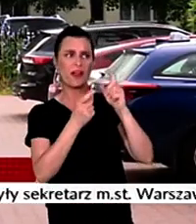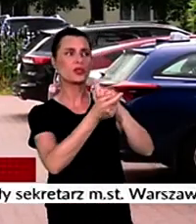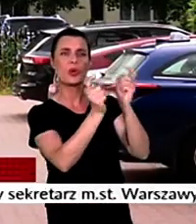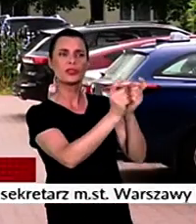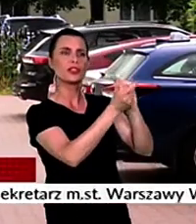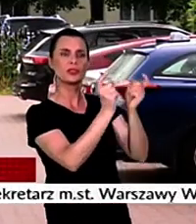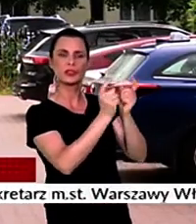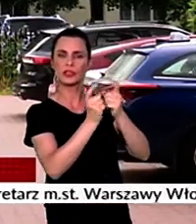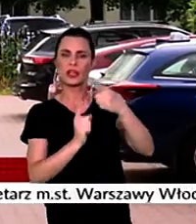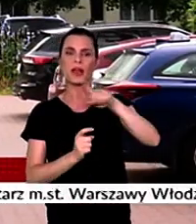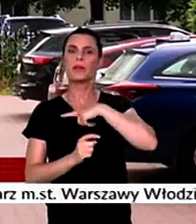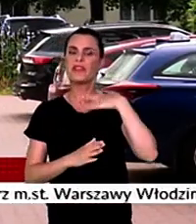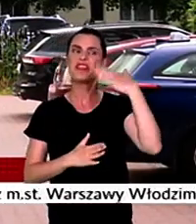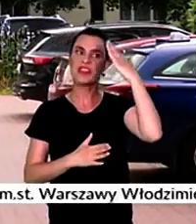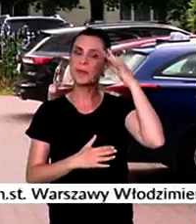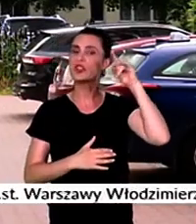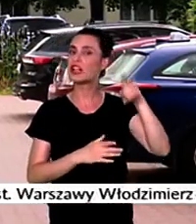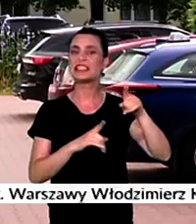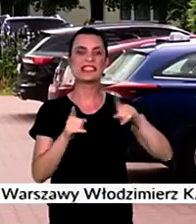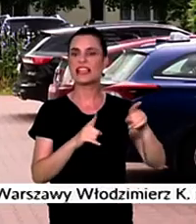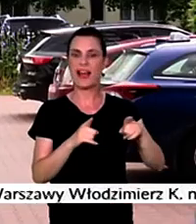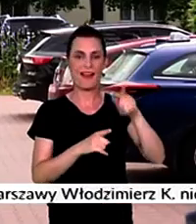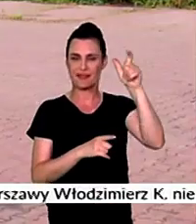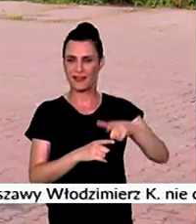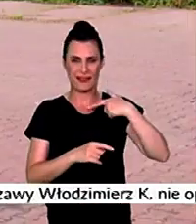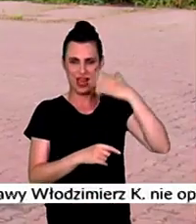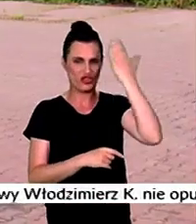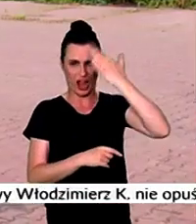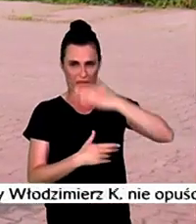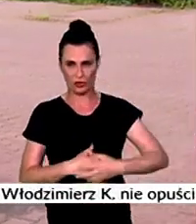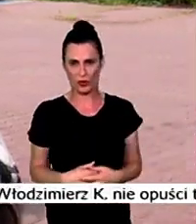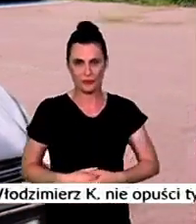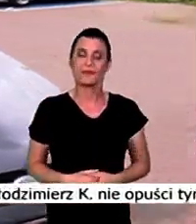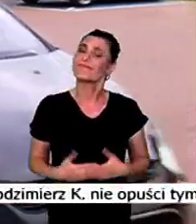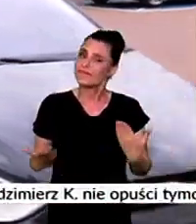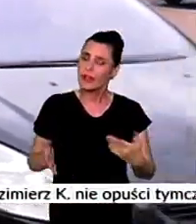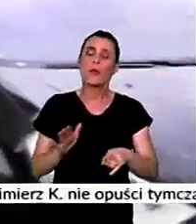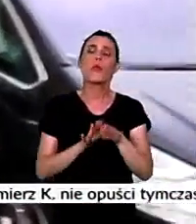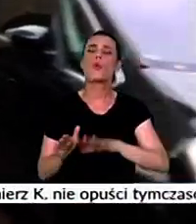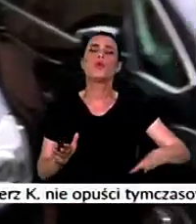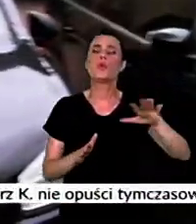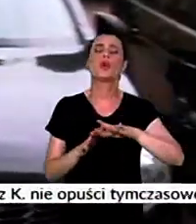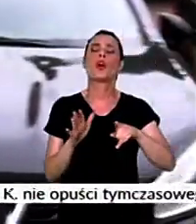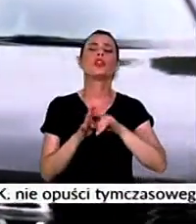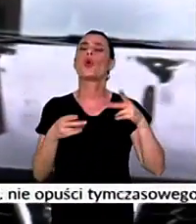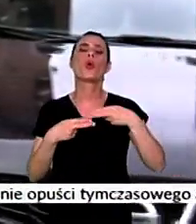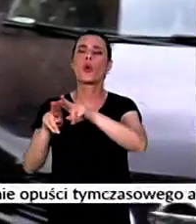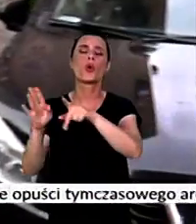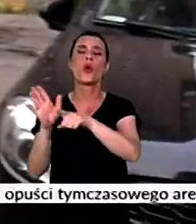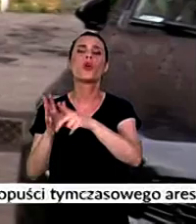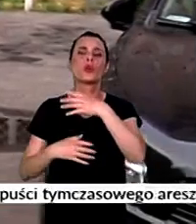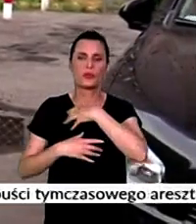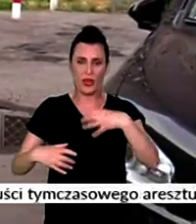jest taka informacja, że ten znak jest postawiony nielegalnie. Podwórko należy do Zakładu Gospodarowania Nieruchomościami.